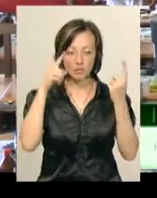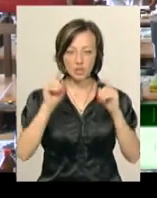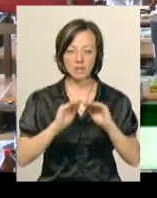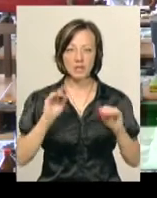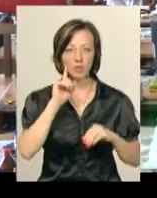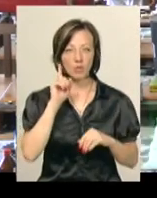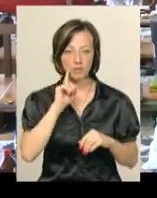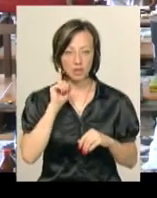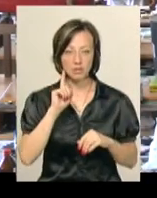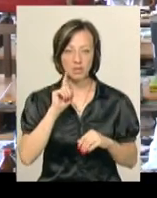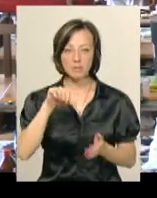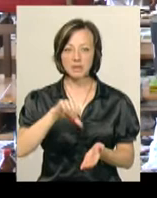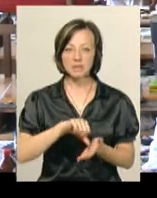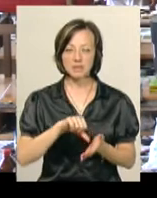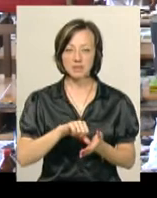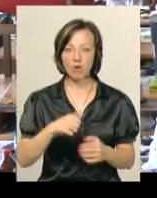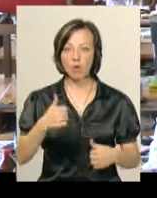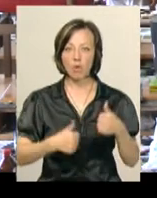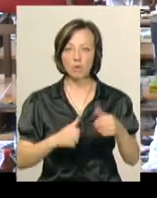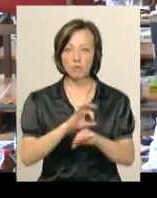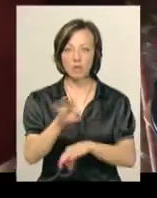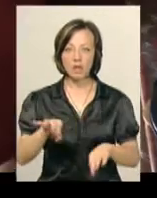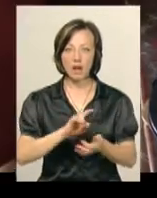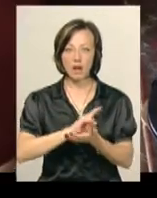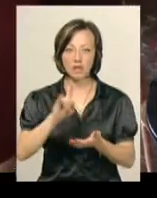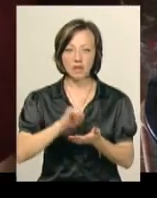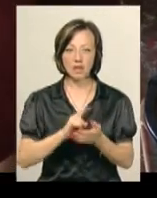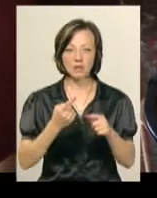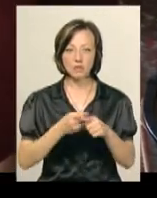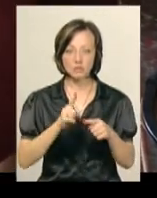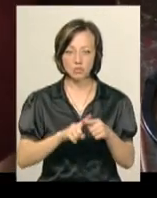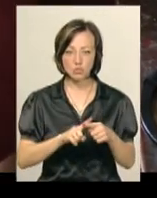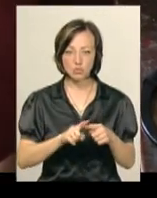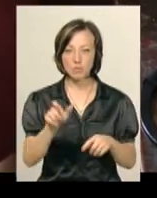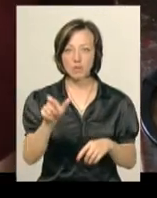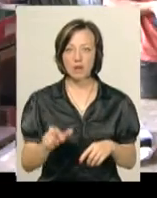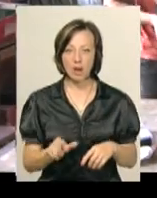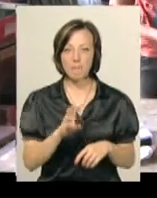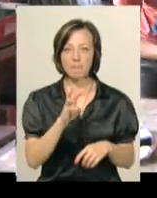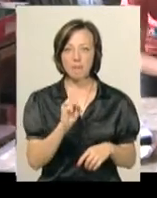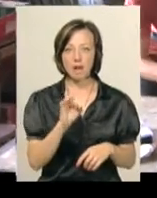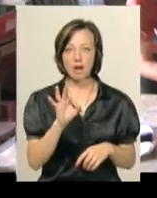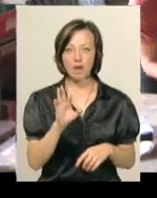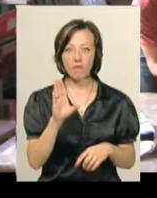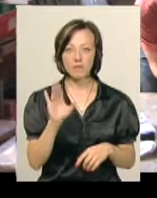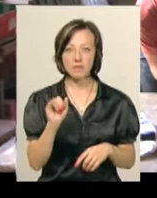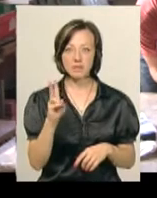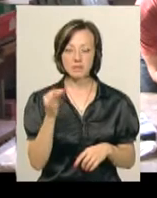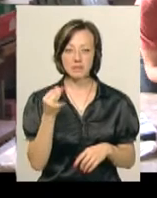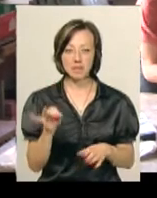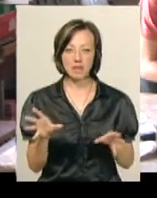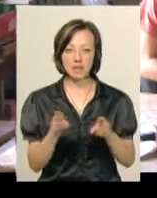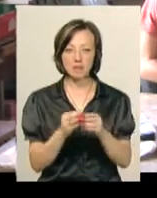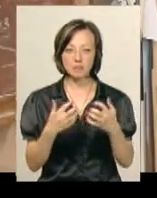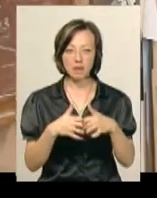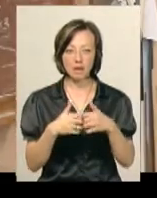дітей та юнацтва» представили гоночну модель літака. Цю модель пілот Андрій Мировіцький створював разом з механіком Володимиром